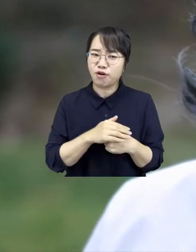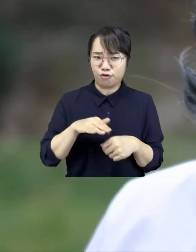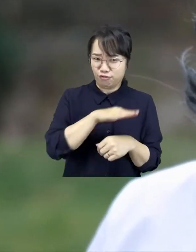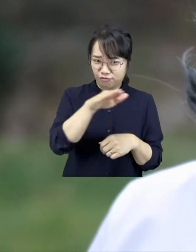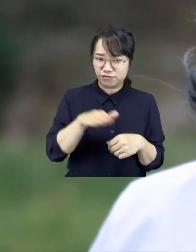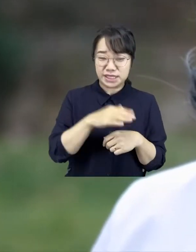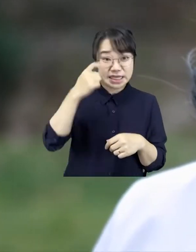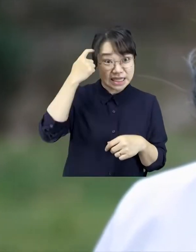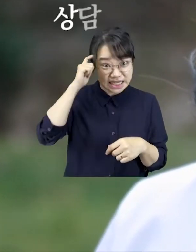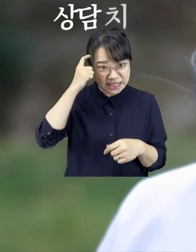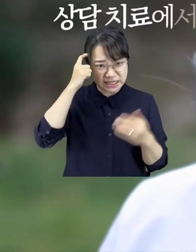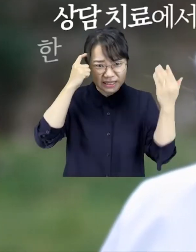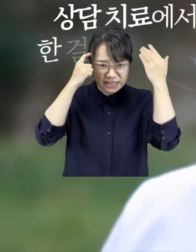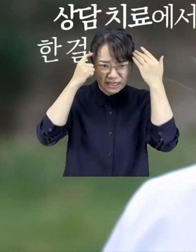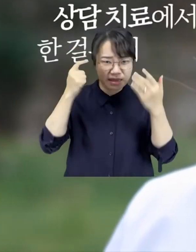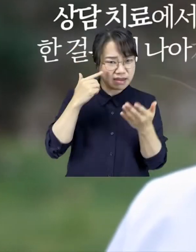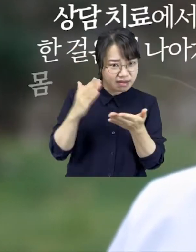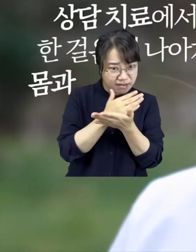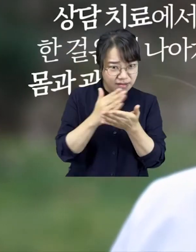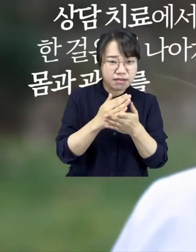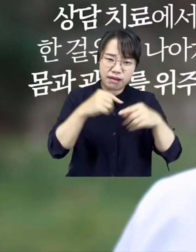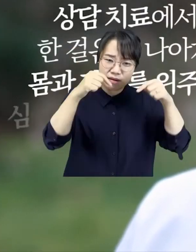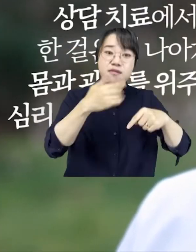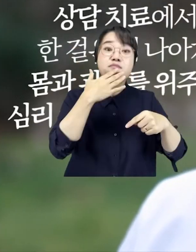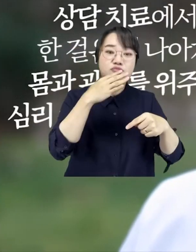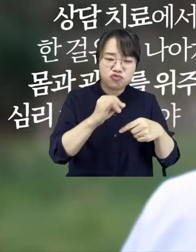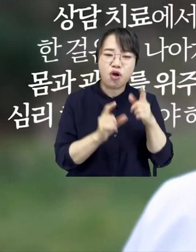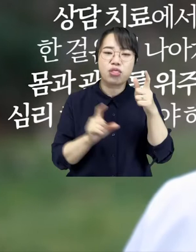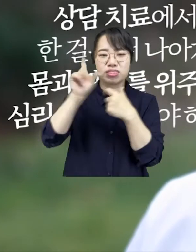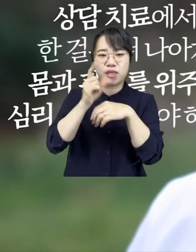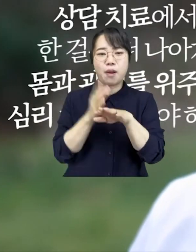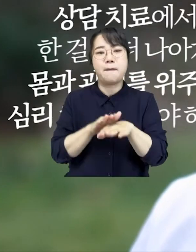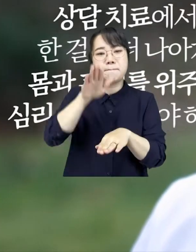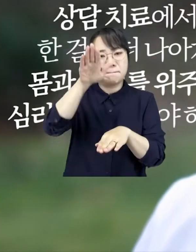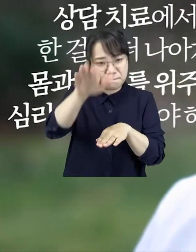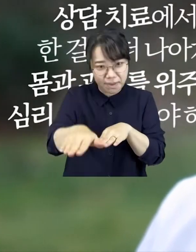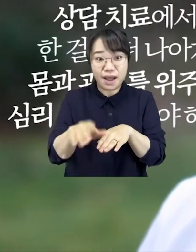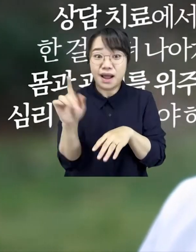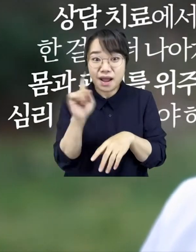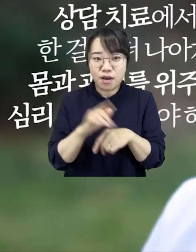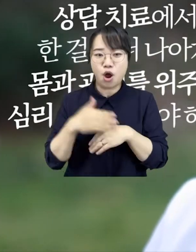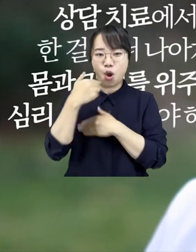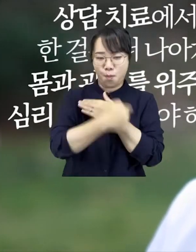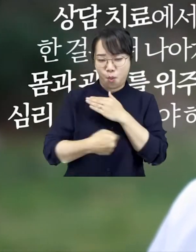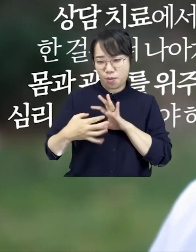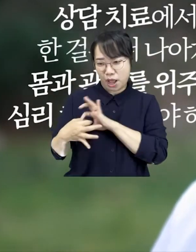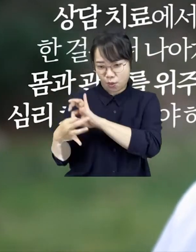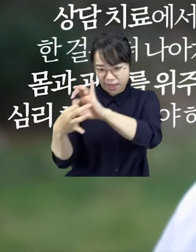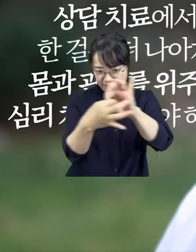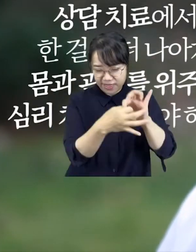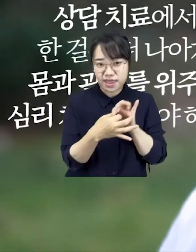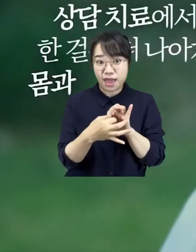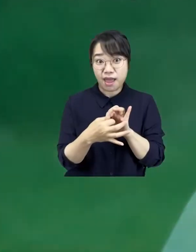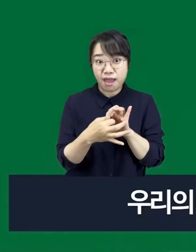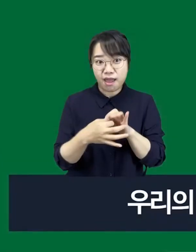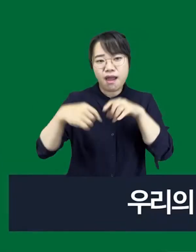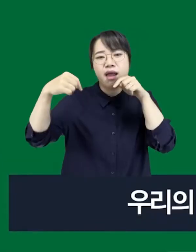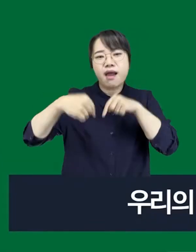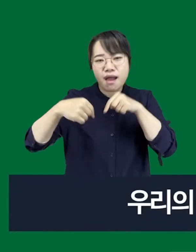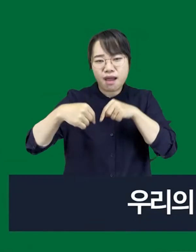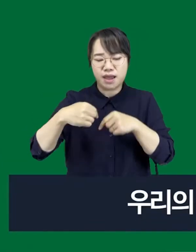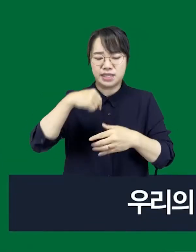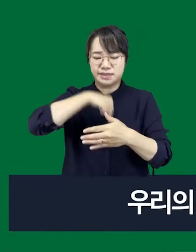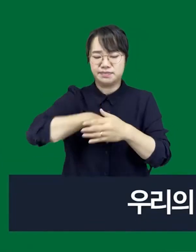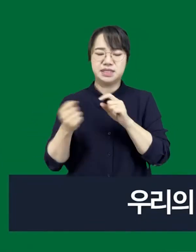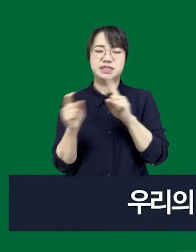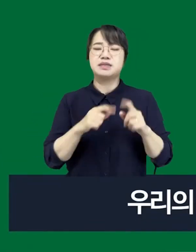이제 우리는 인식과 이성을 강조하는 상담 치료에서 한 걸음 더 나아가 몸과 관계를 위주로 심리치료를 해야 해요 우리의